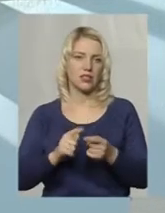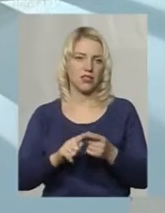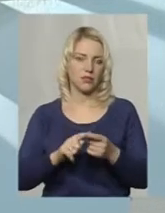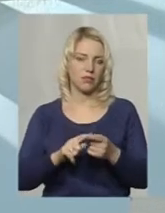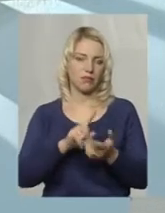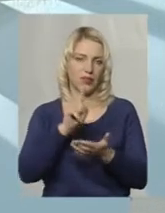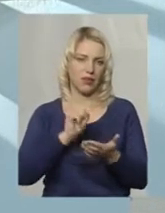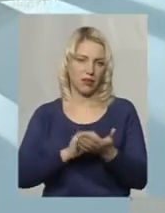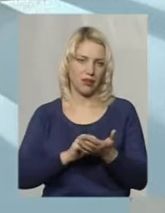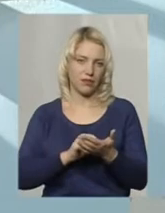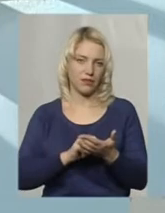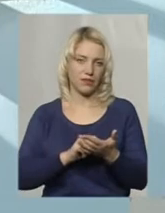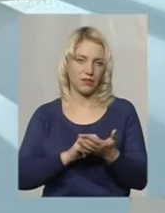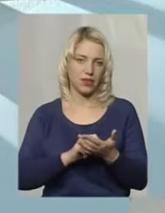питання.